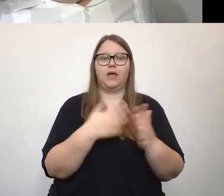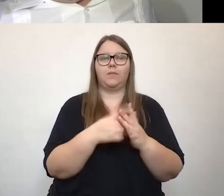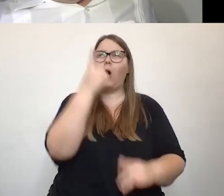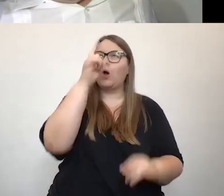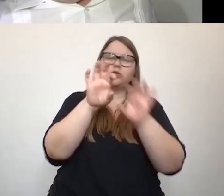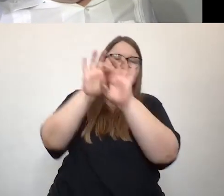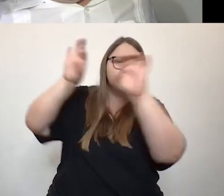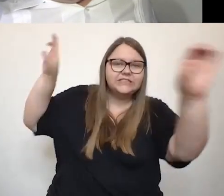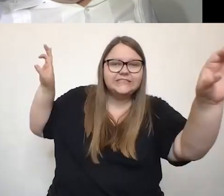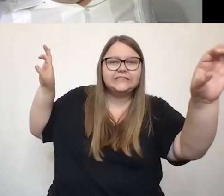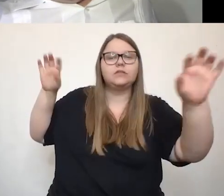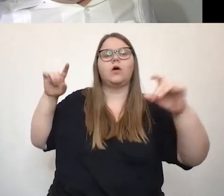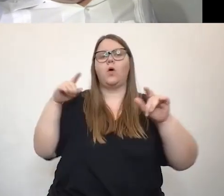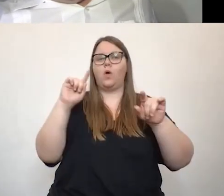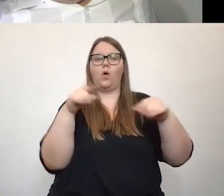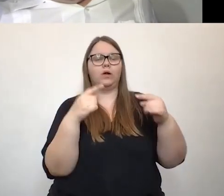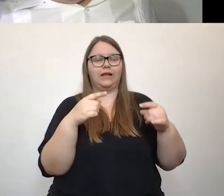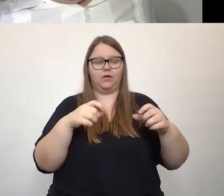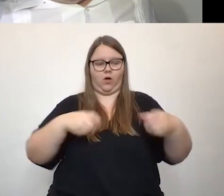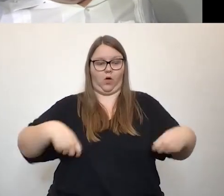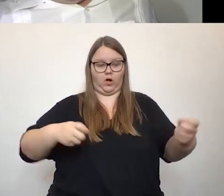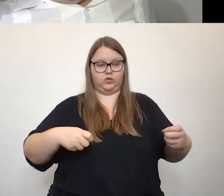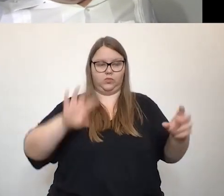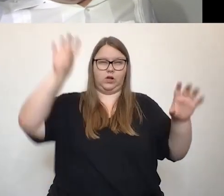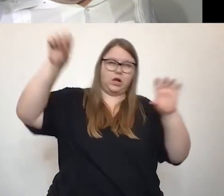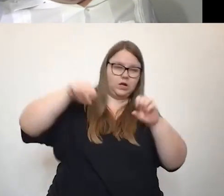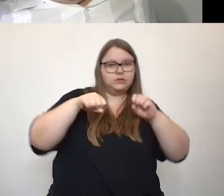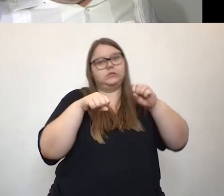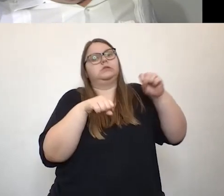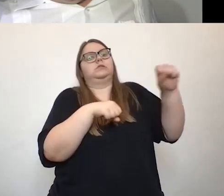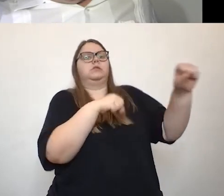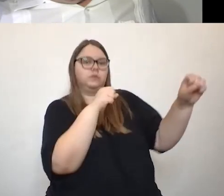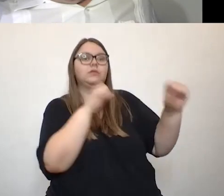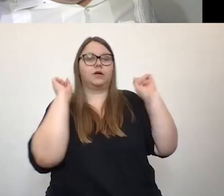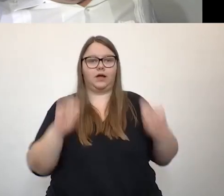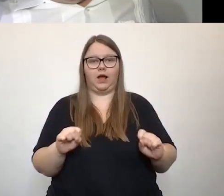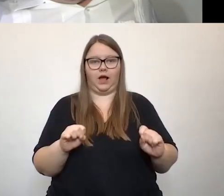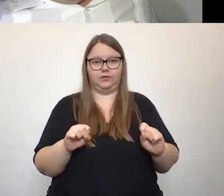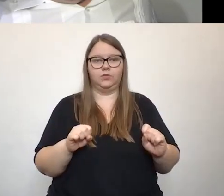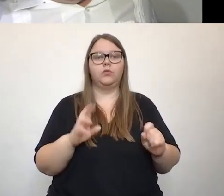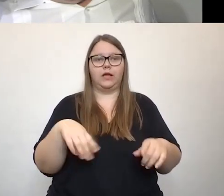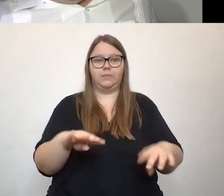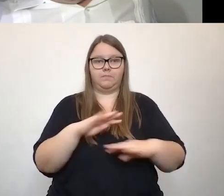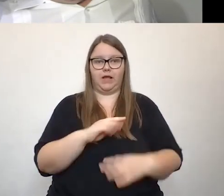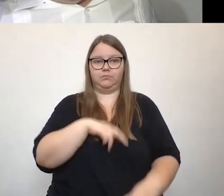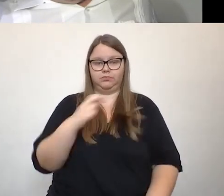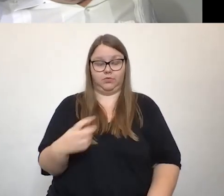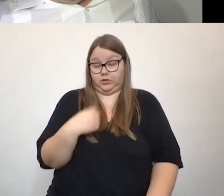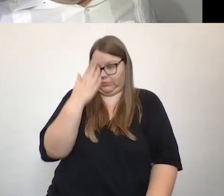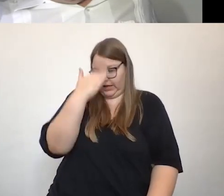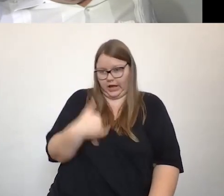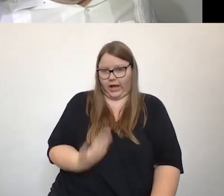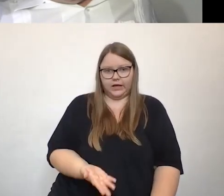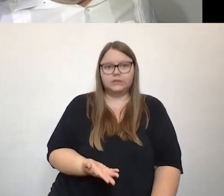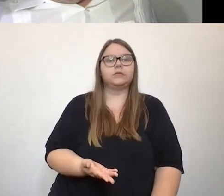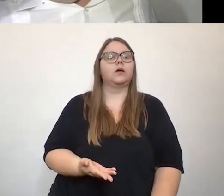sind, wo sie aus Rollstuhl rausgewogen, sich selbst raushebeln konnte und dann ins Bett ging. Ich kannte so etwas nicht und Ulla Schmidt kannte